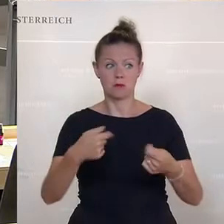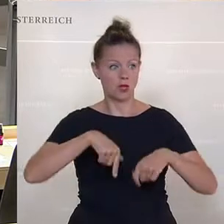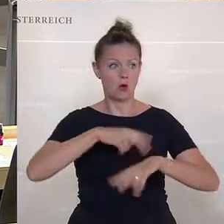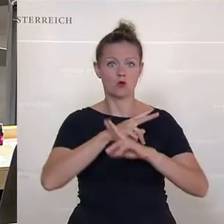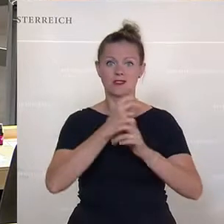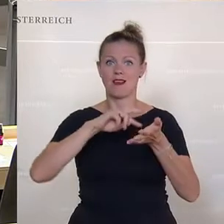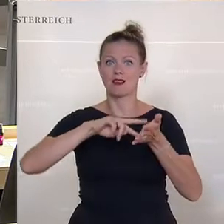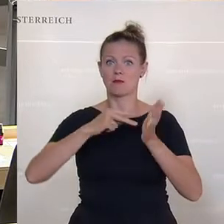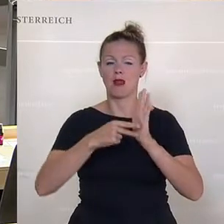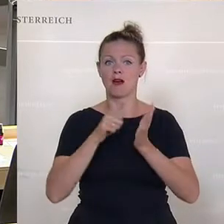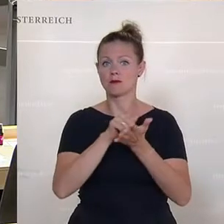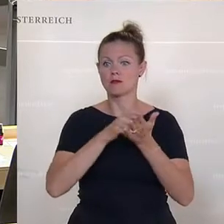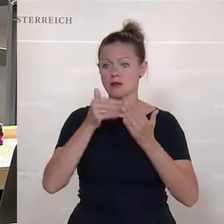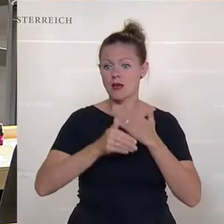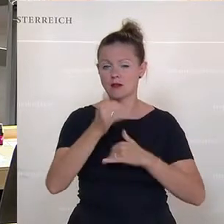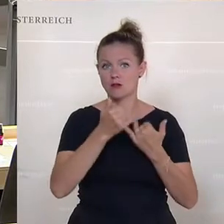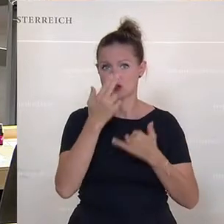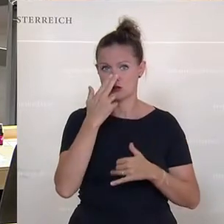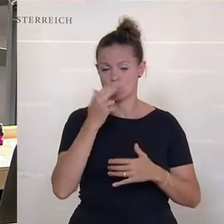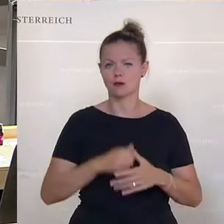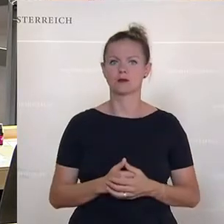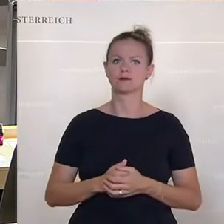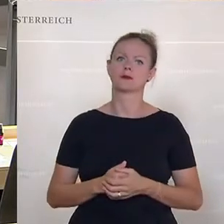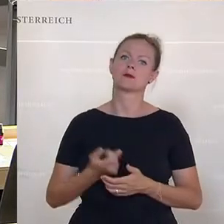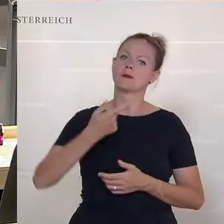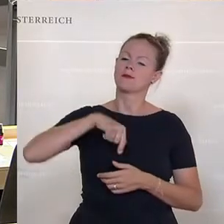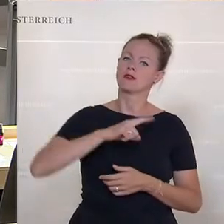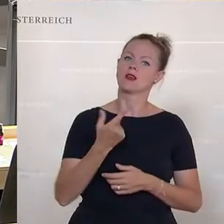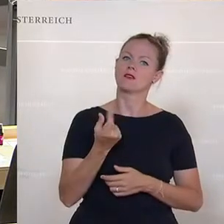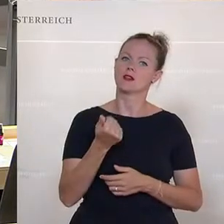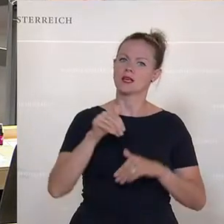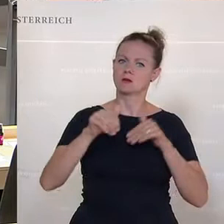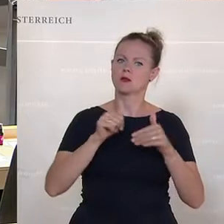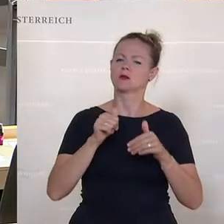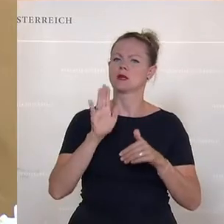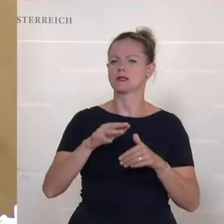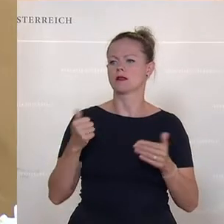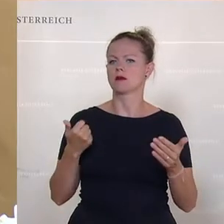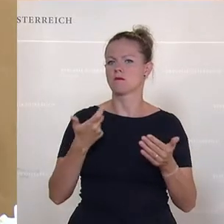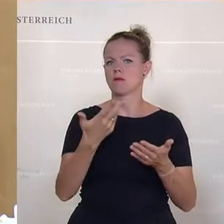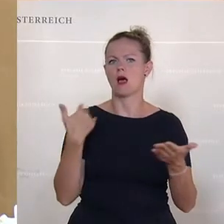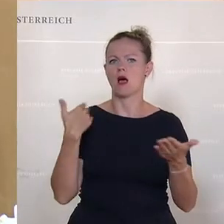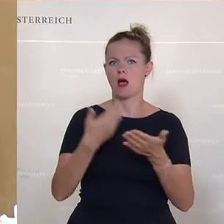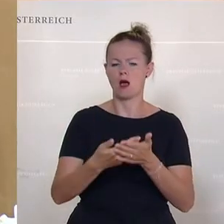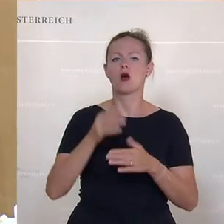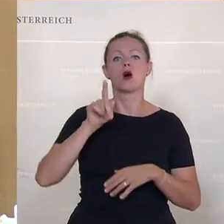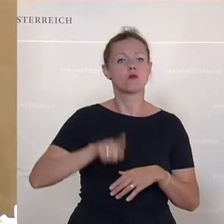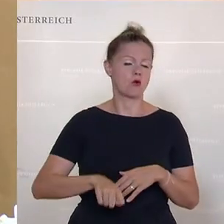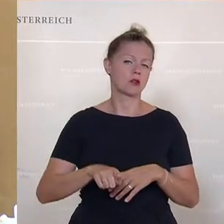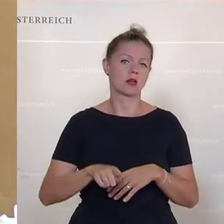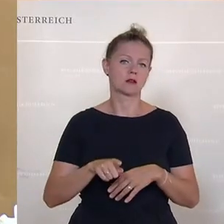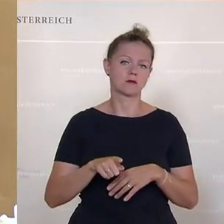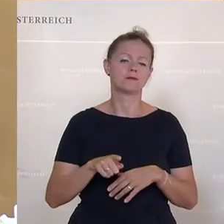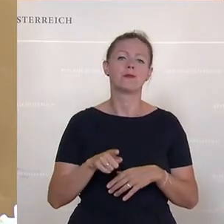Österreich diesbezüglich. Also zunächst mal, wir arbeiten im Finanzministerium seit einigen Monaten an der Auflegung und Emission von